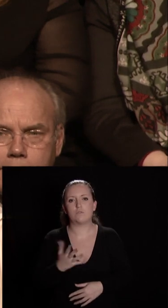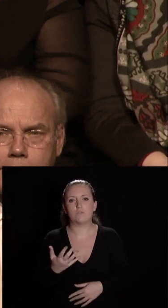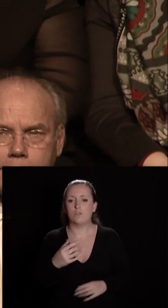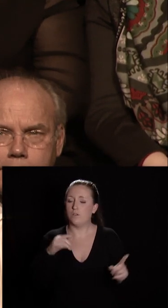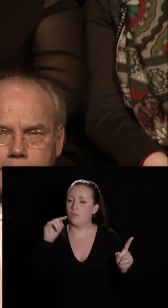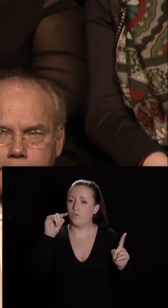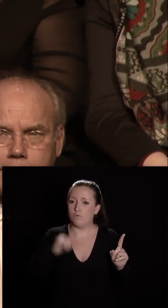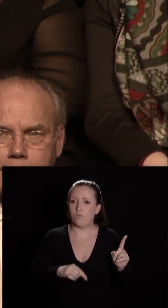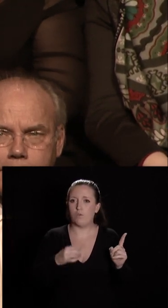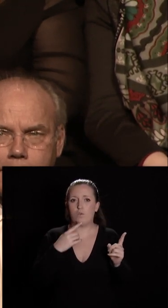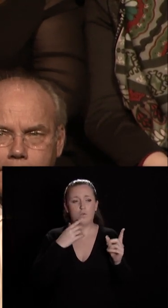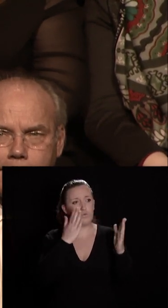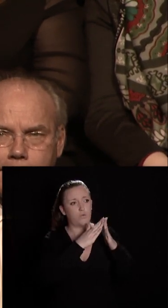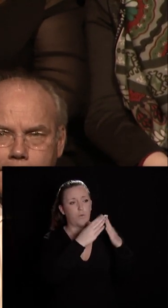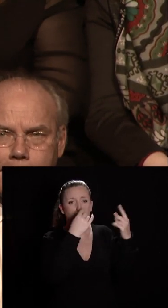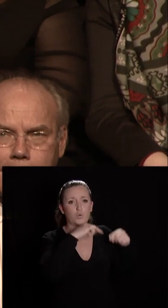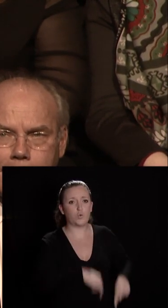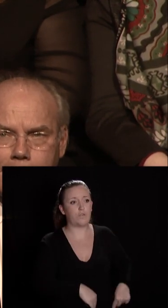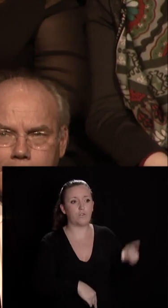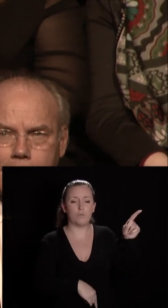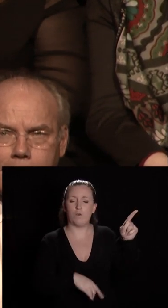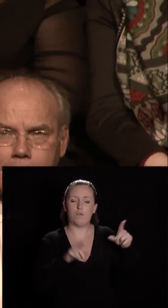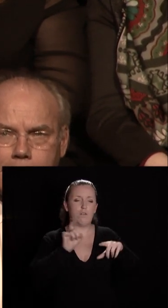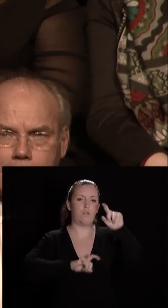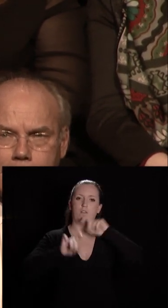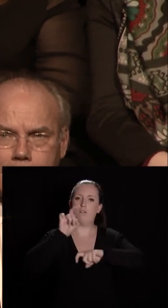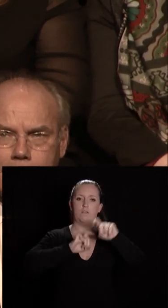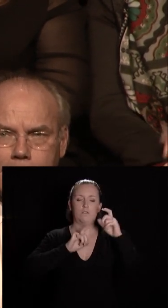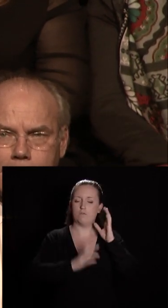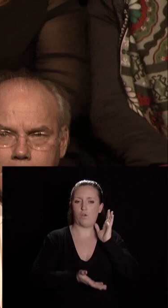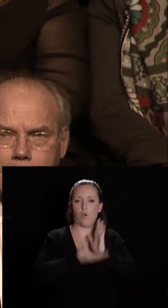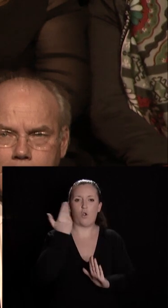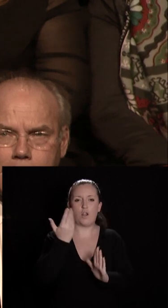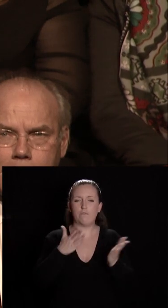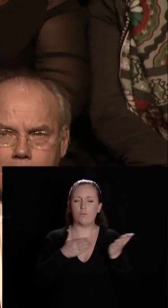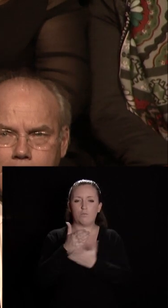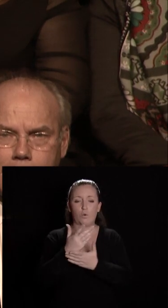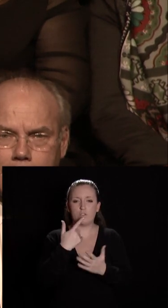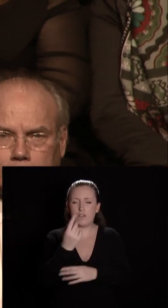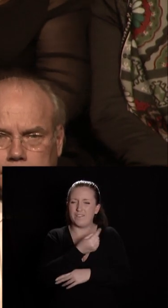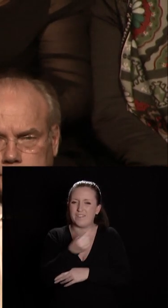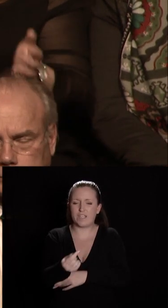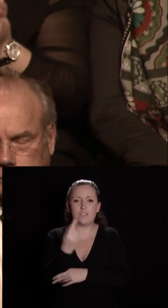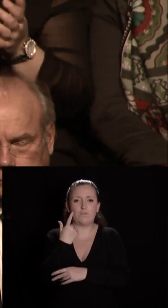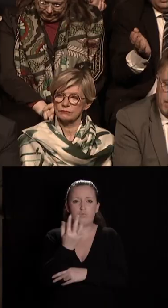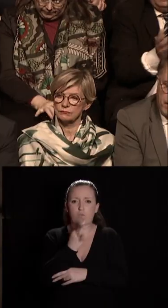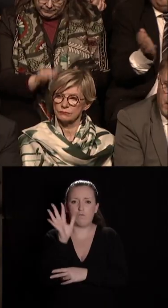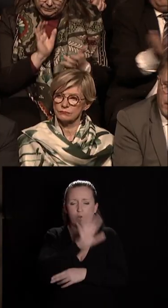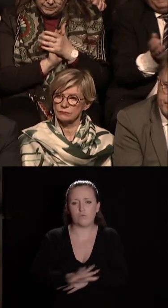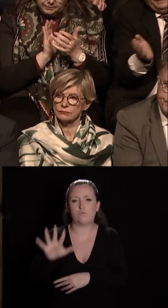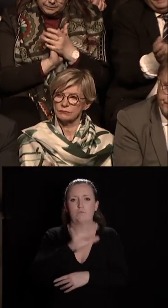devons demander au gouvernement de reculer et de retirer ce projet néfaste pour l'image de notre pays